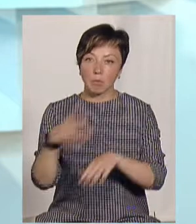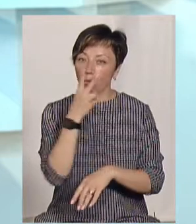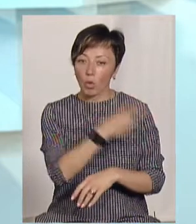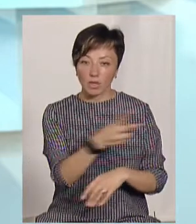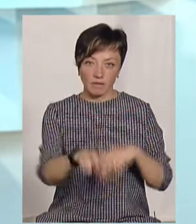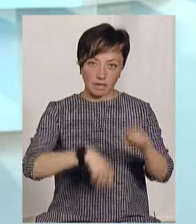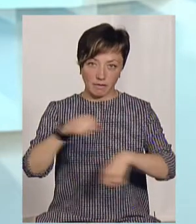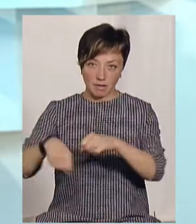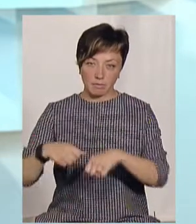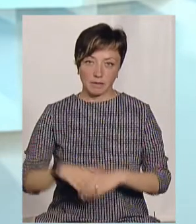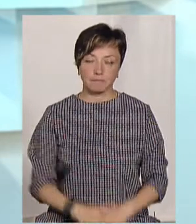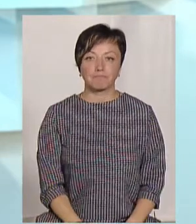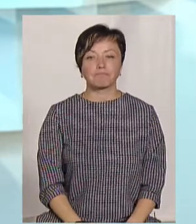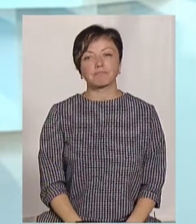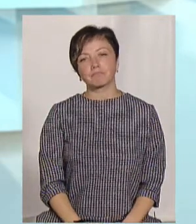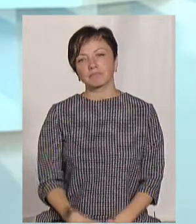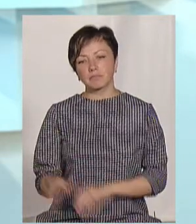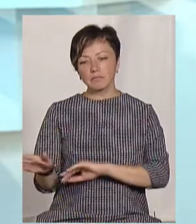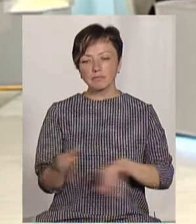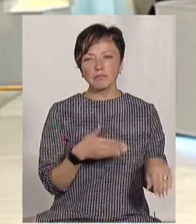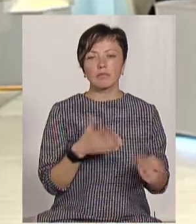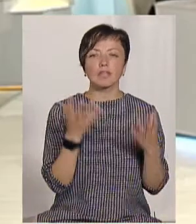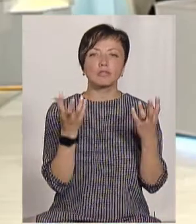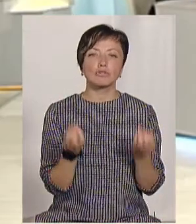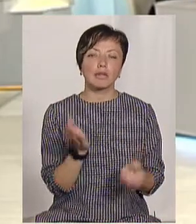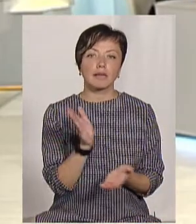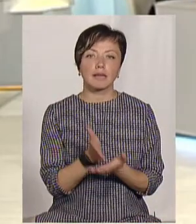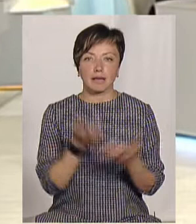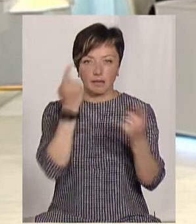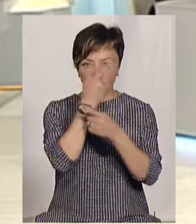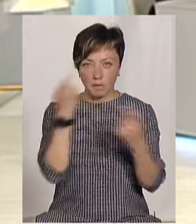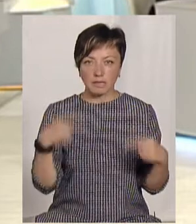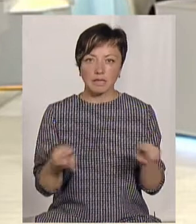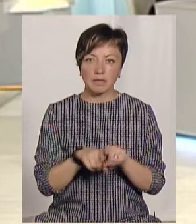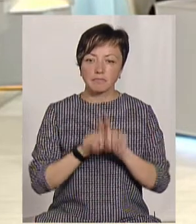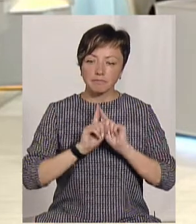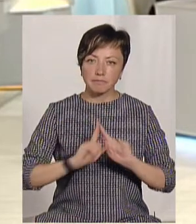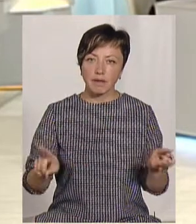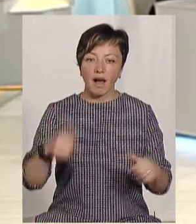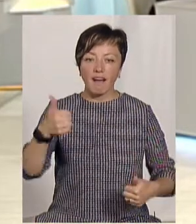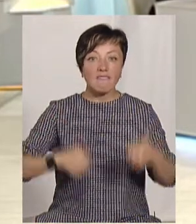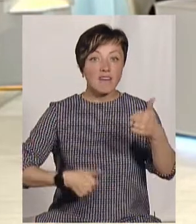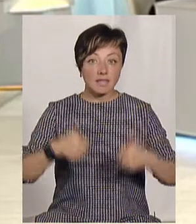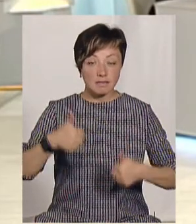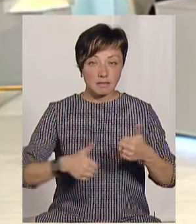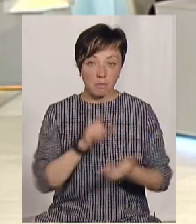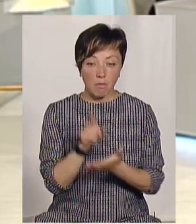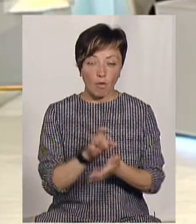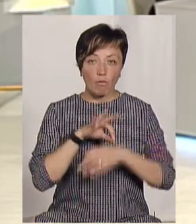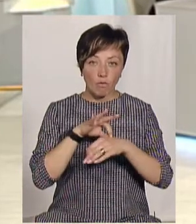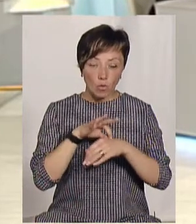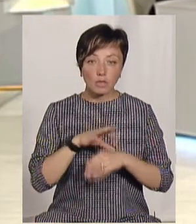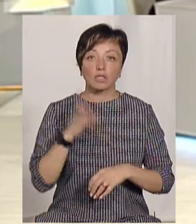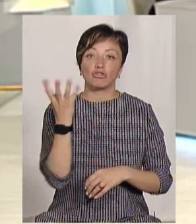подивитися. Є ще там інформація про те, що такі своєрідні квести мають проводити, і ще